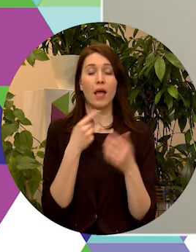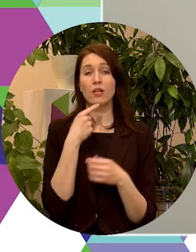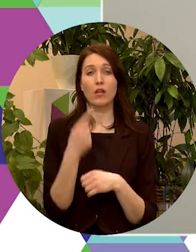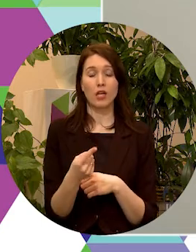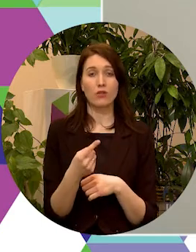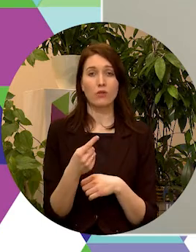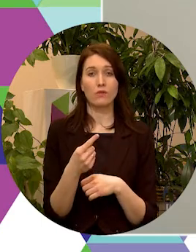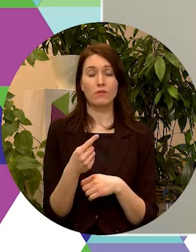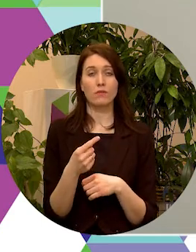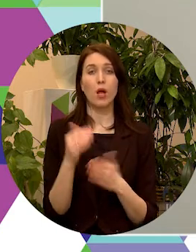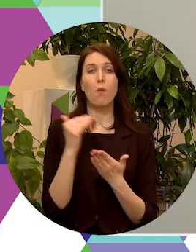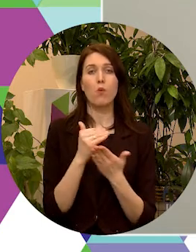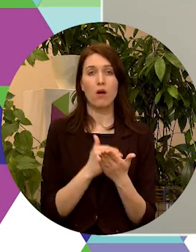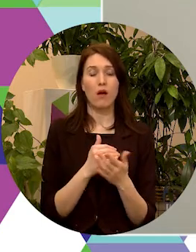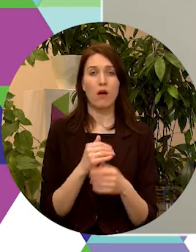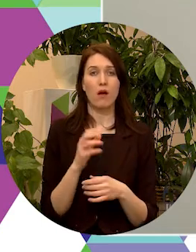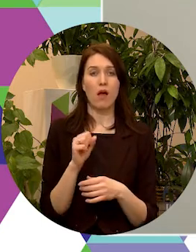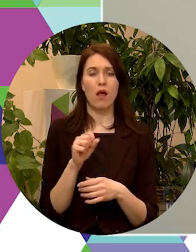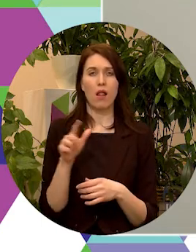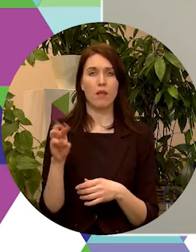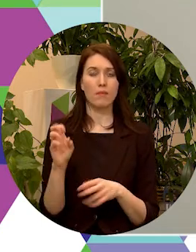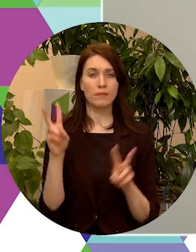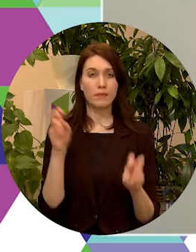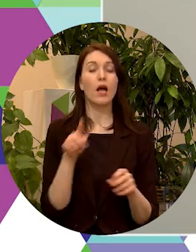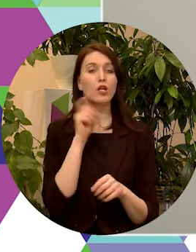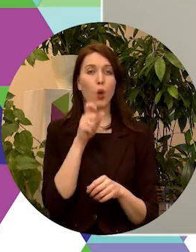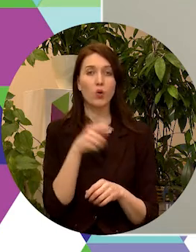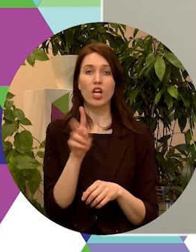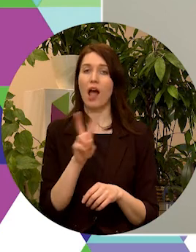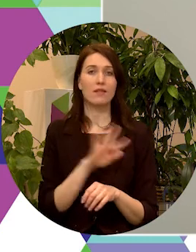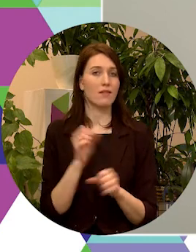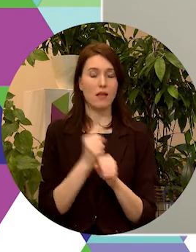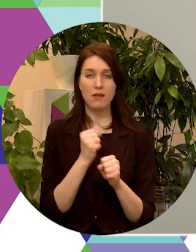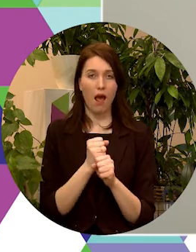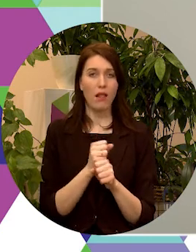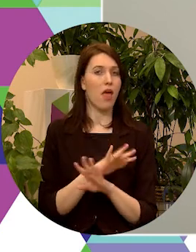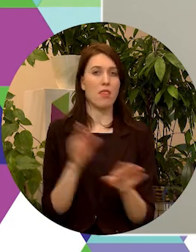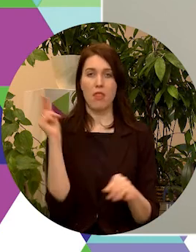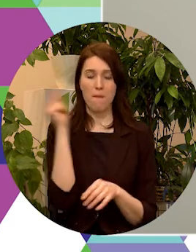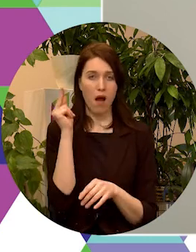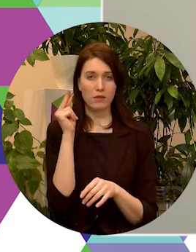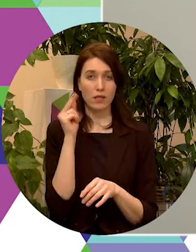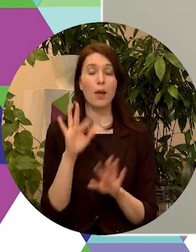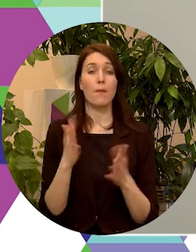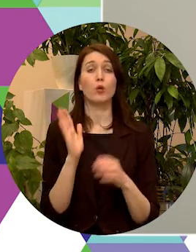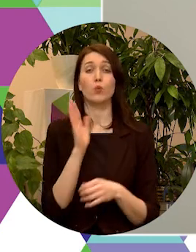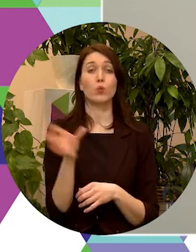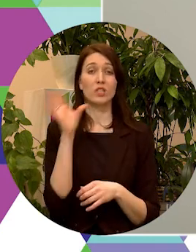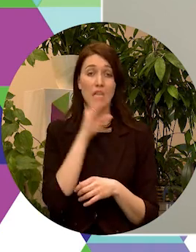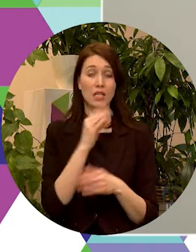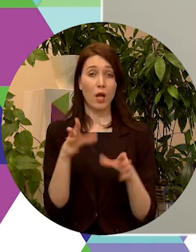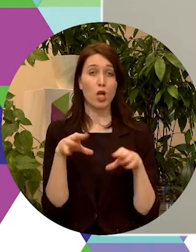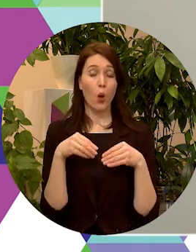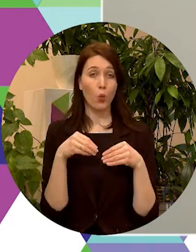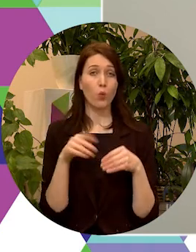programmu Alma, kas ir domāta jauniešiem, kas nesprādā un nemācās, un būs iespēja iegūt